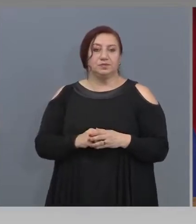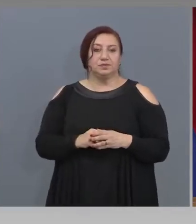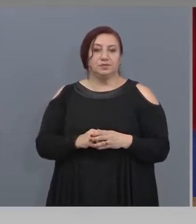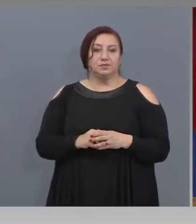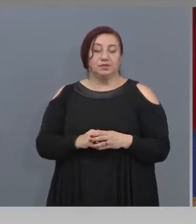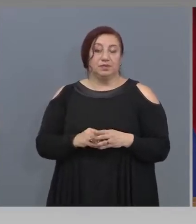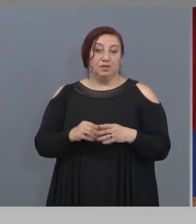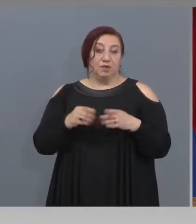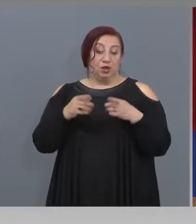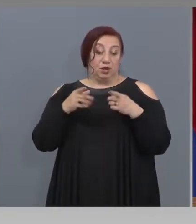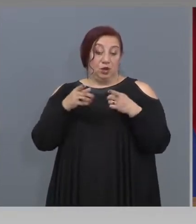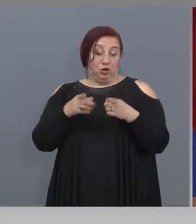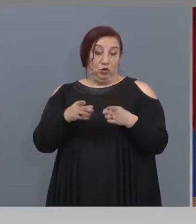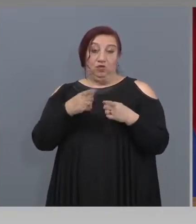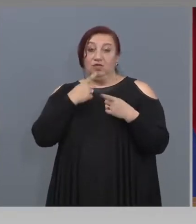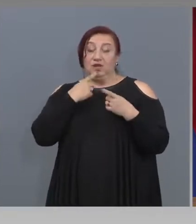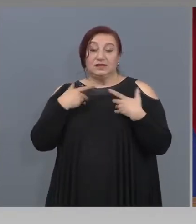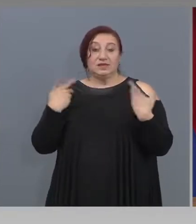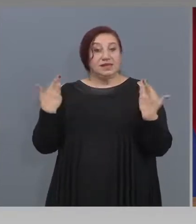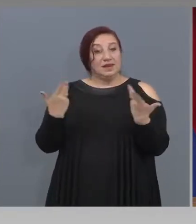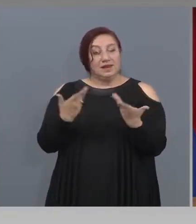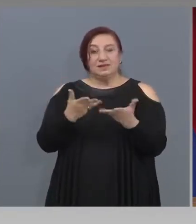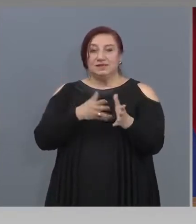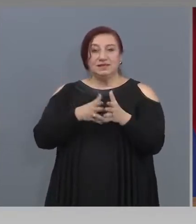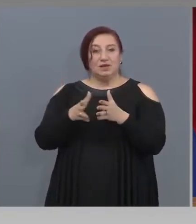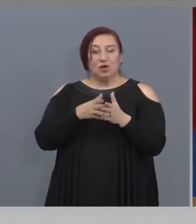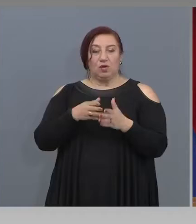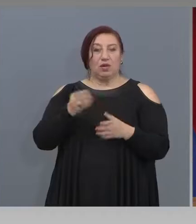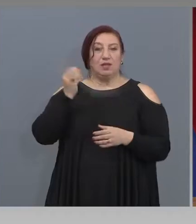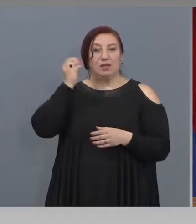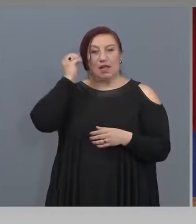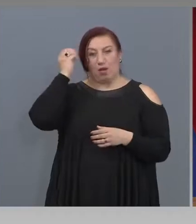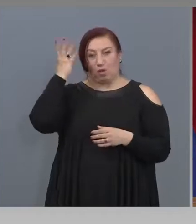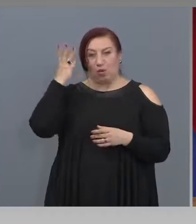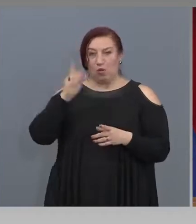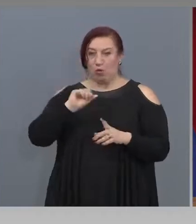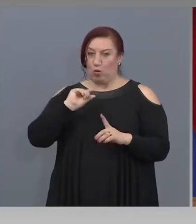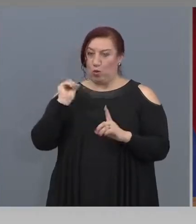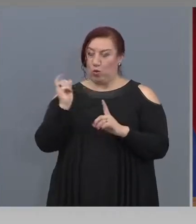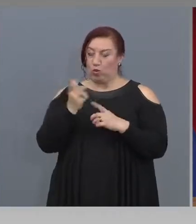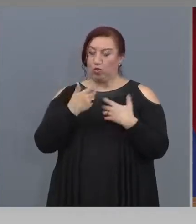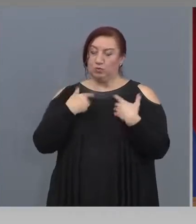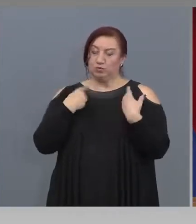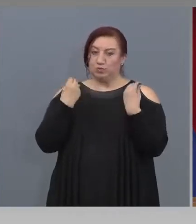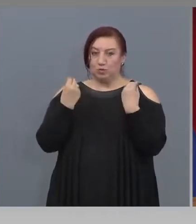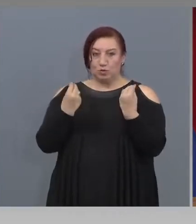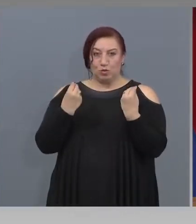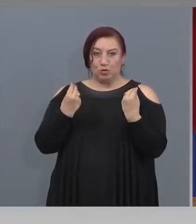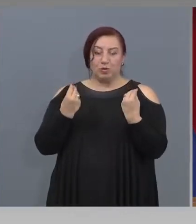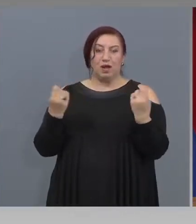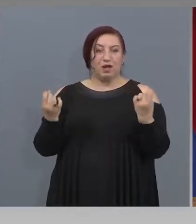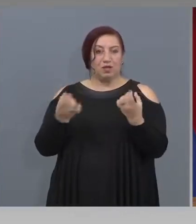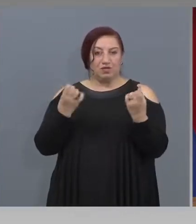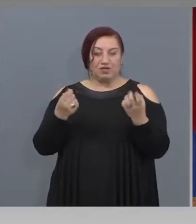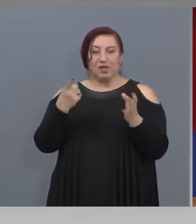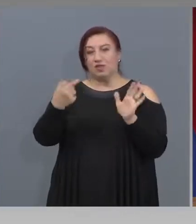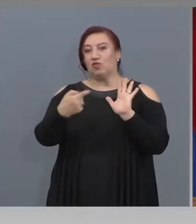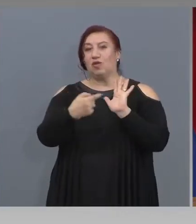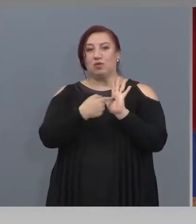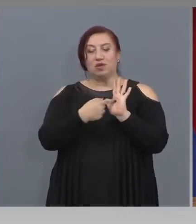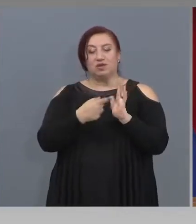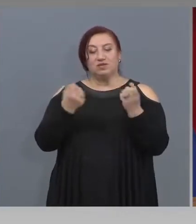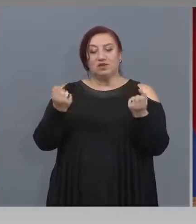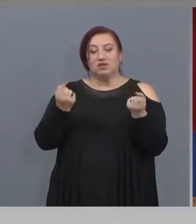Това за нас хората на културата са добри новини и един знак, че живота започва да